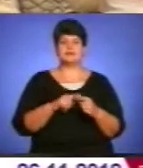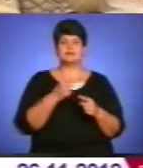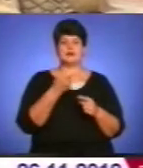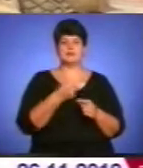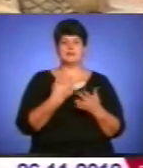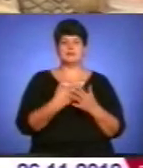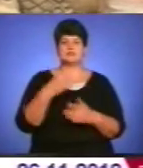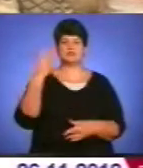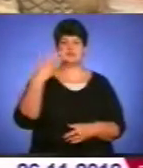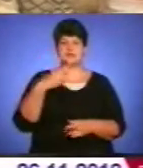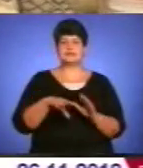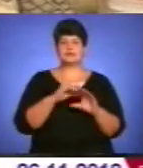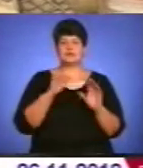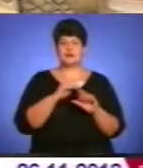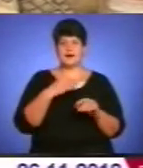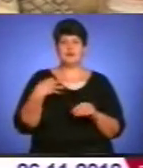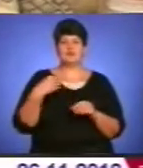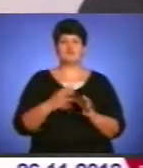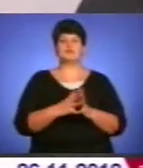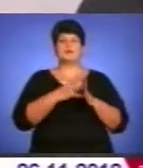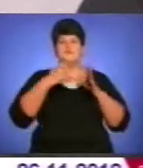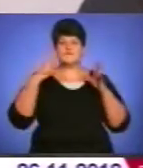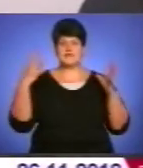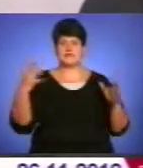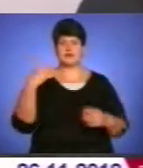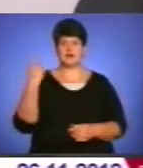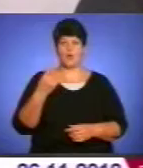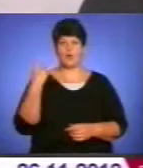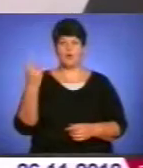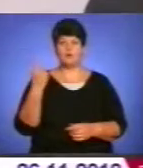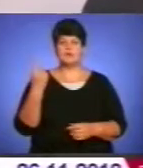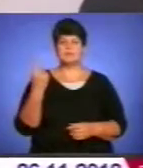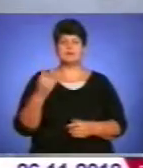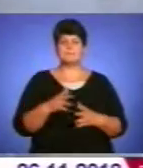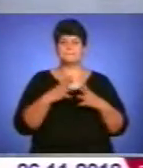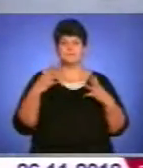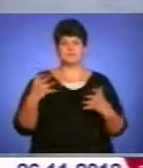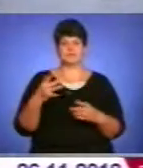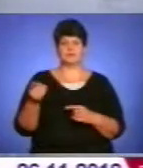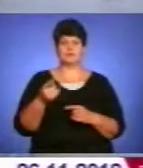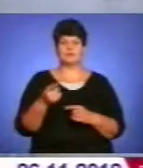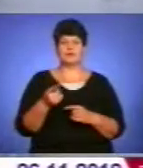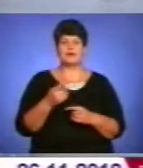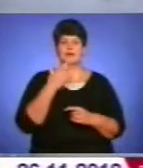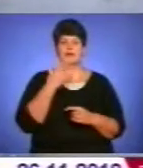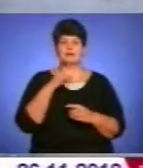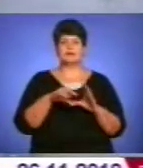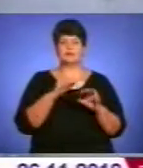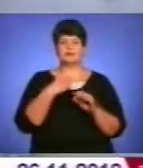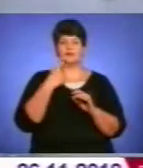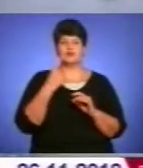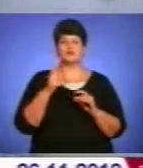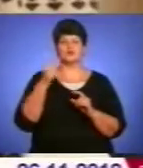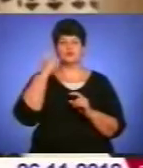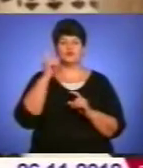30 їх, але Львівщина, звісно, велика область, більше набагато, ніж Тернопілля. Народний депутат наголосив, сподівається, що у